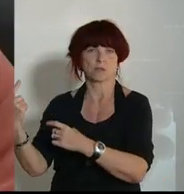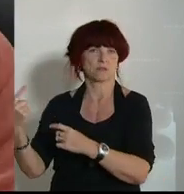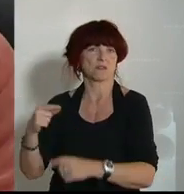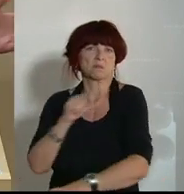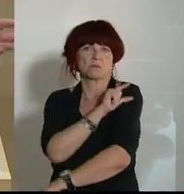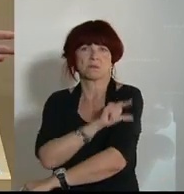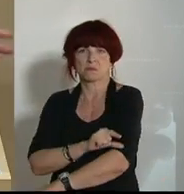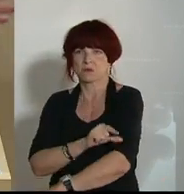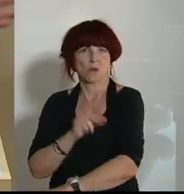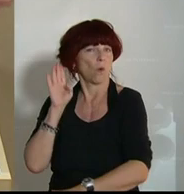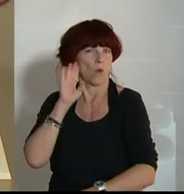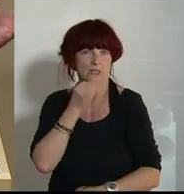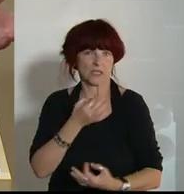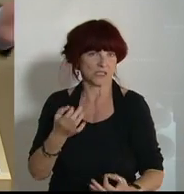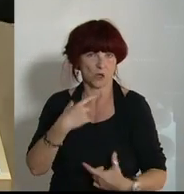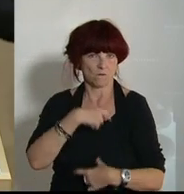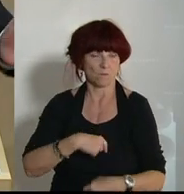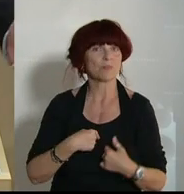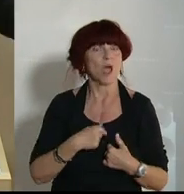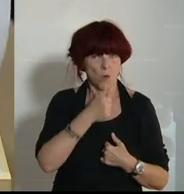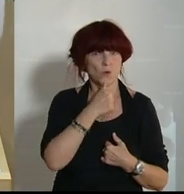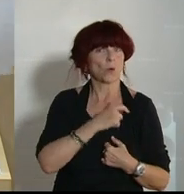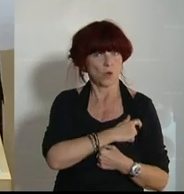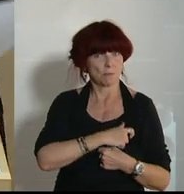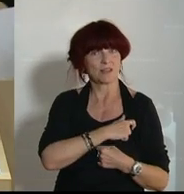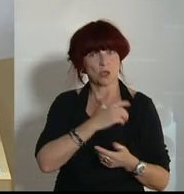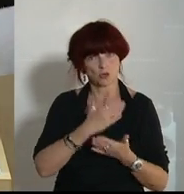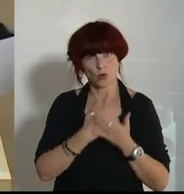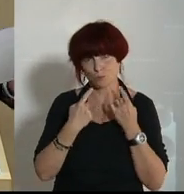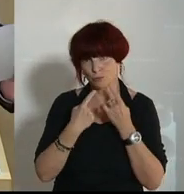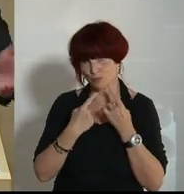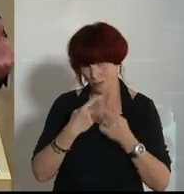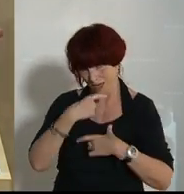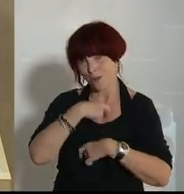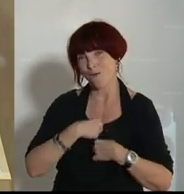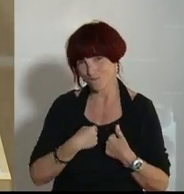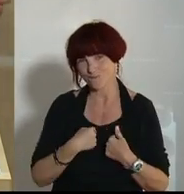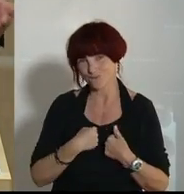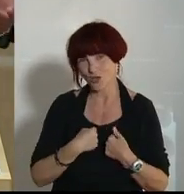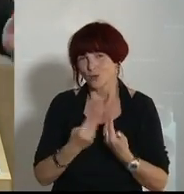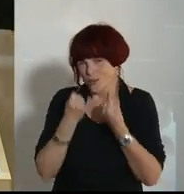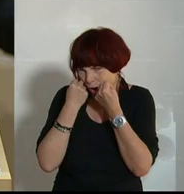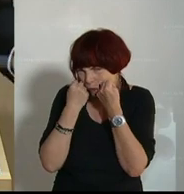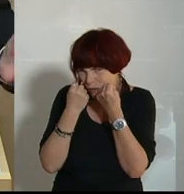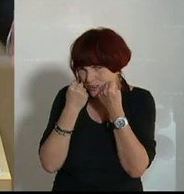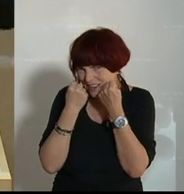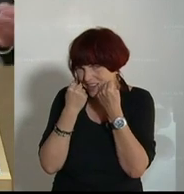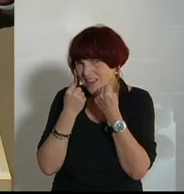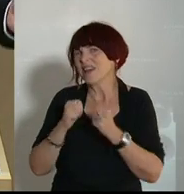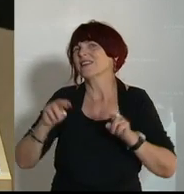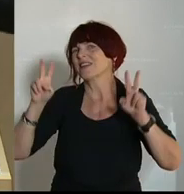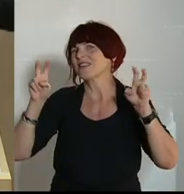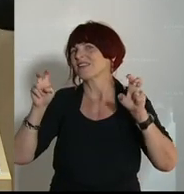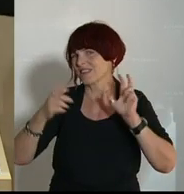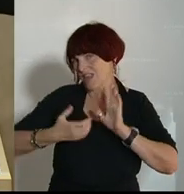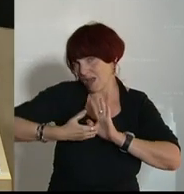Die Grünen sprechen bereits mit mir. Also ich hege Hoffnung, dass mir dieses Thema genommen wird, weil ich